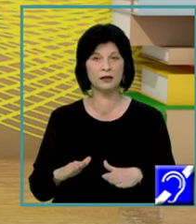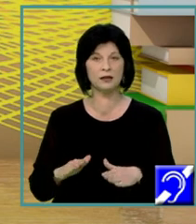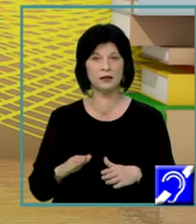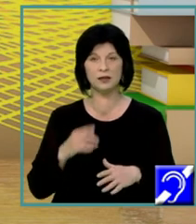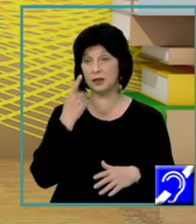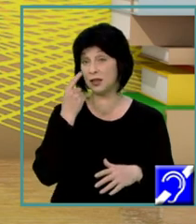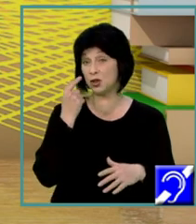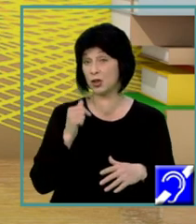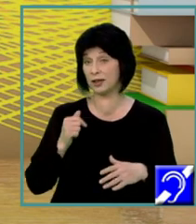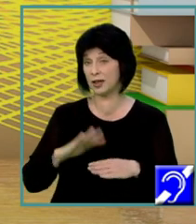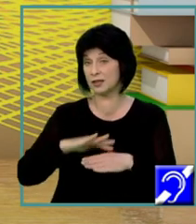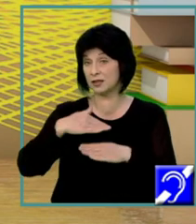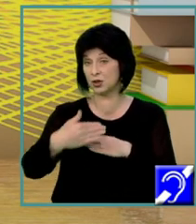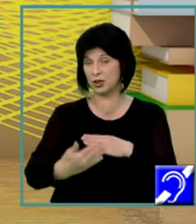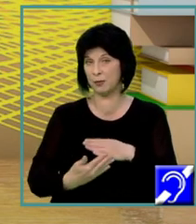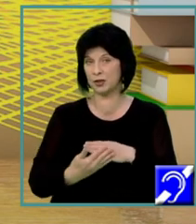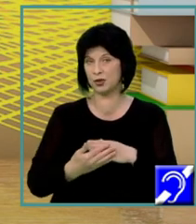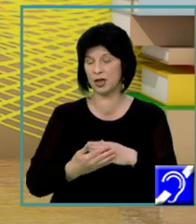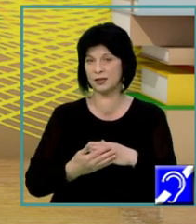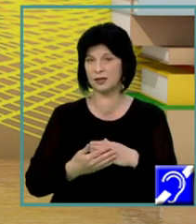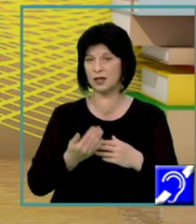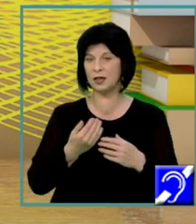cu abnegație, aș putea să spun.